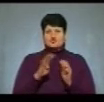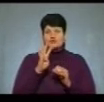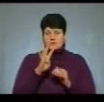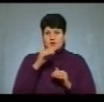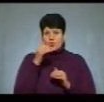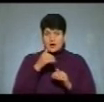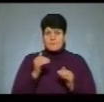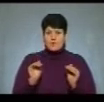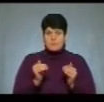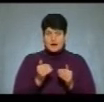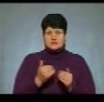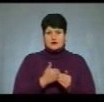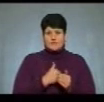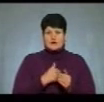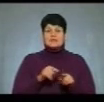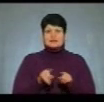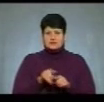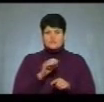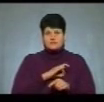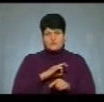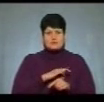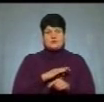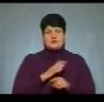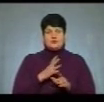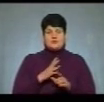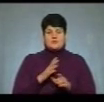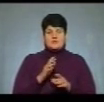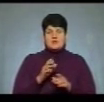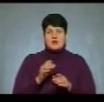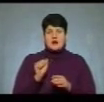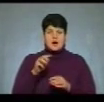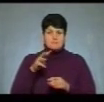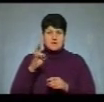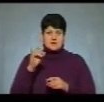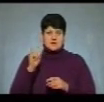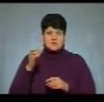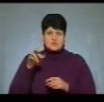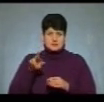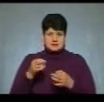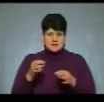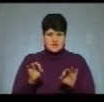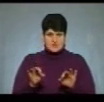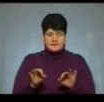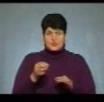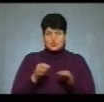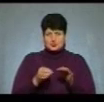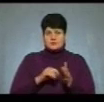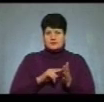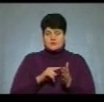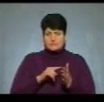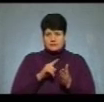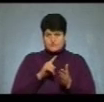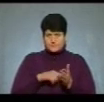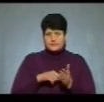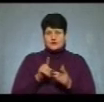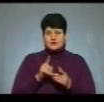обмеження волі і також застосовано саме вище сказаний акт амністію 2016 року. Суд прийшов до переконання, що так як